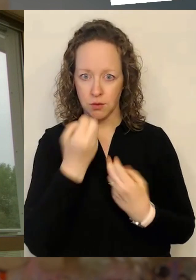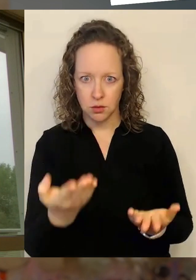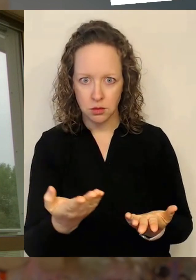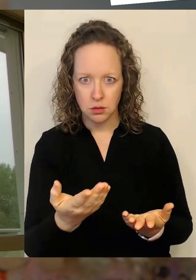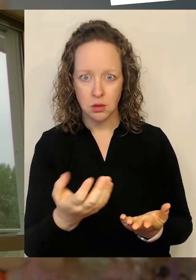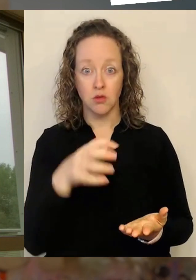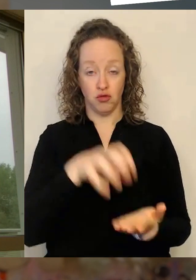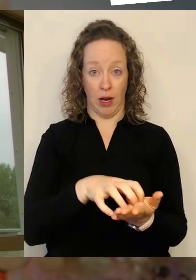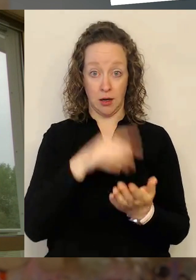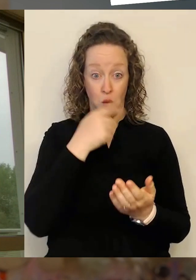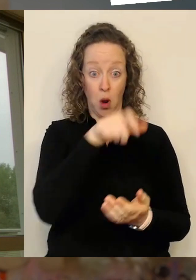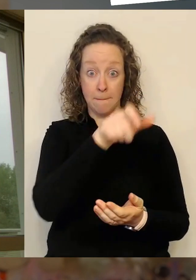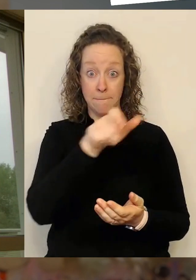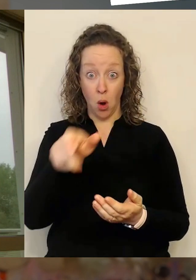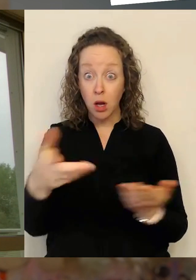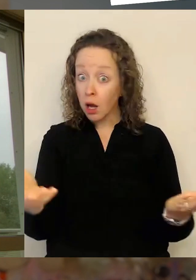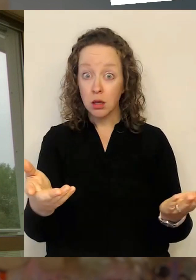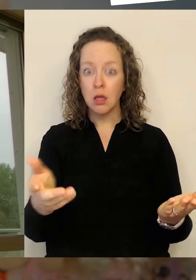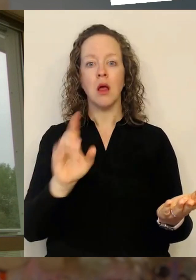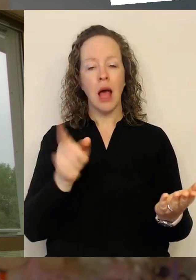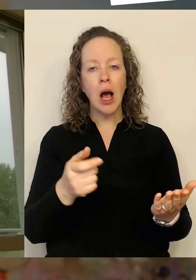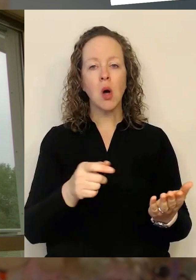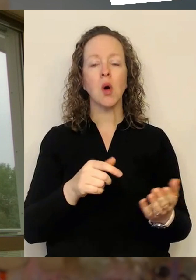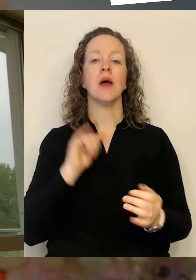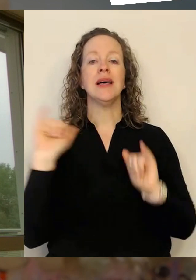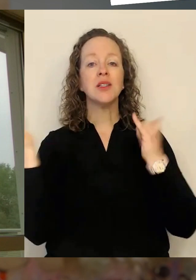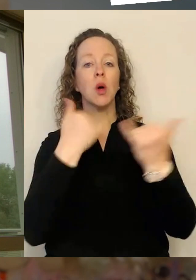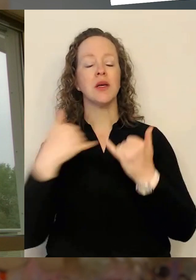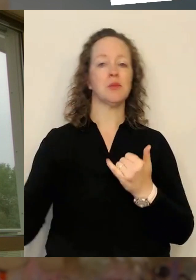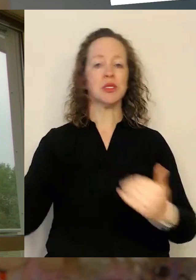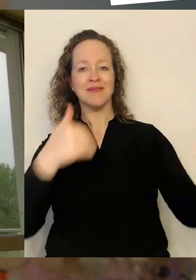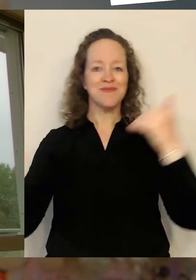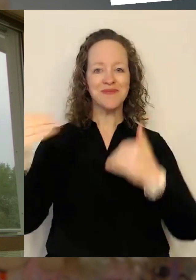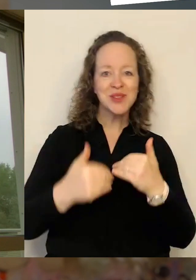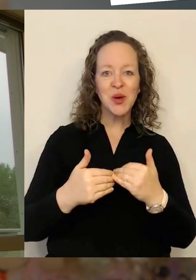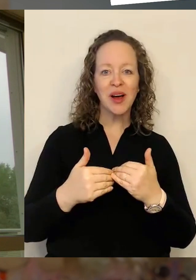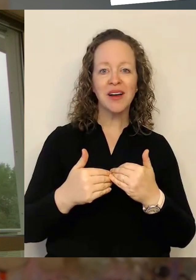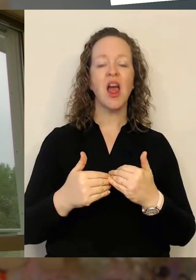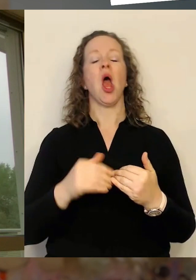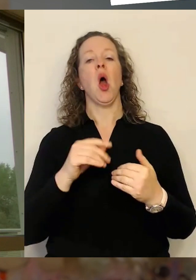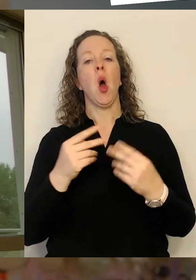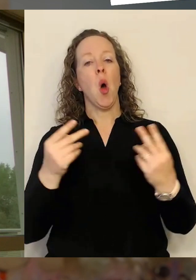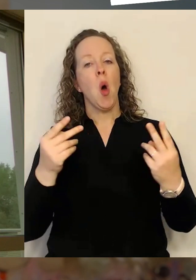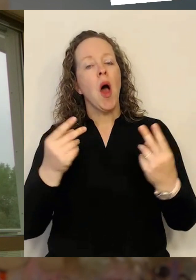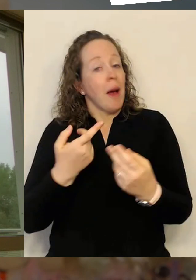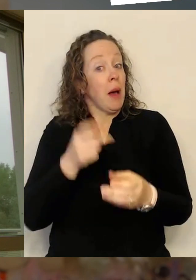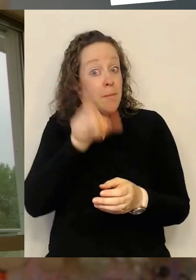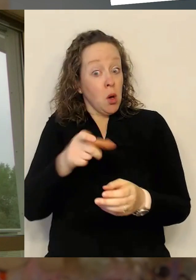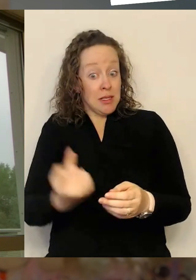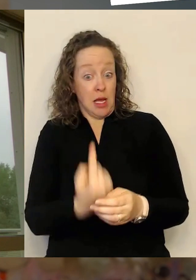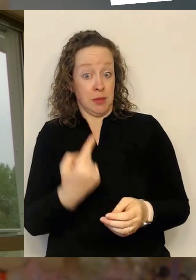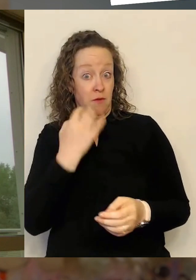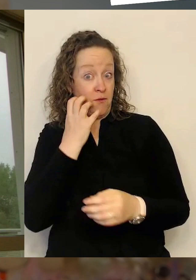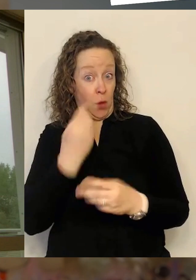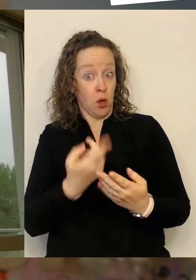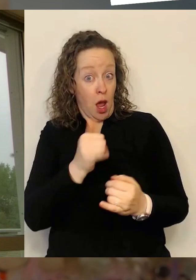Eine Stadt wie Lübeck lebt auch von Gästen im Tourismus beispielsweise, die gar nicht gezielt in die Bürgerinnen und Bürger Zielgruppe gehören. Sie lebt aber natürlich auch von Menschen, die